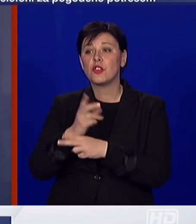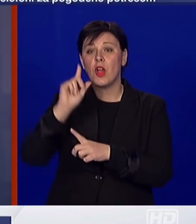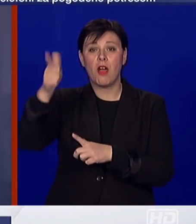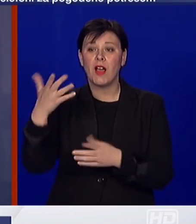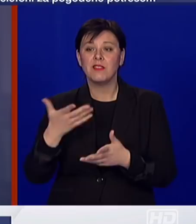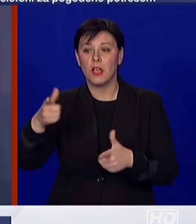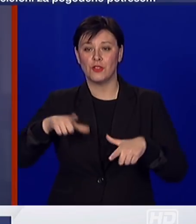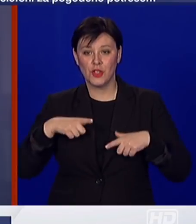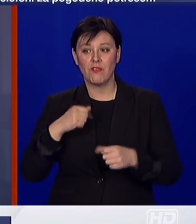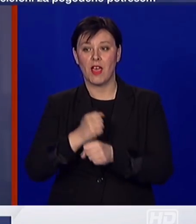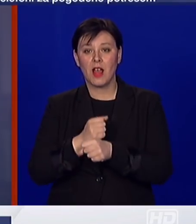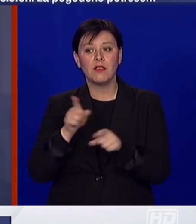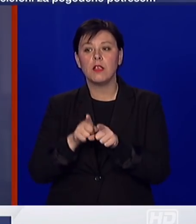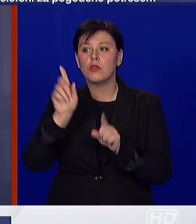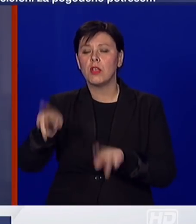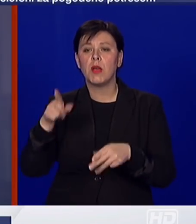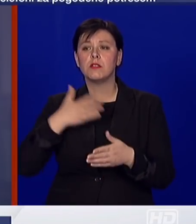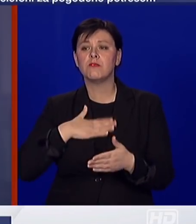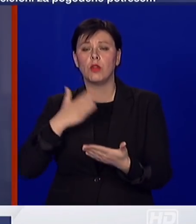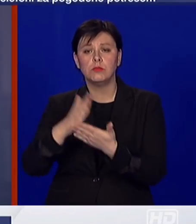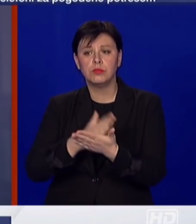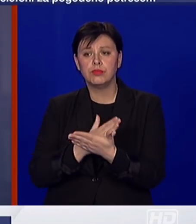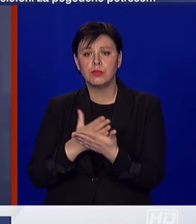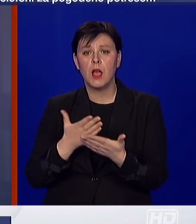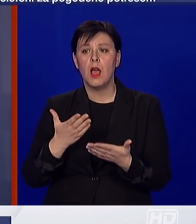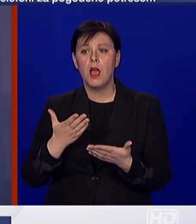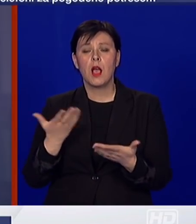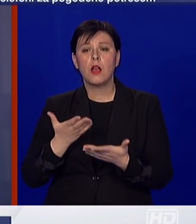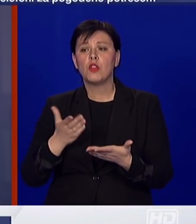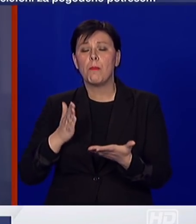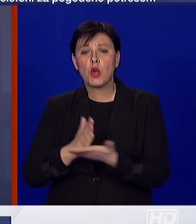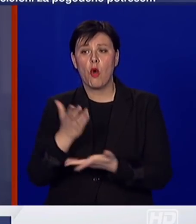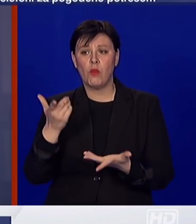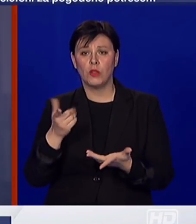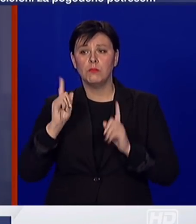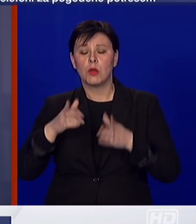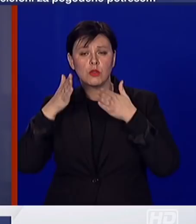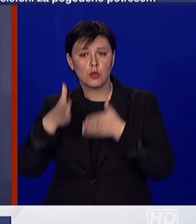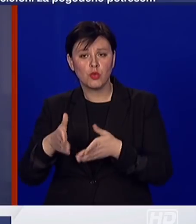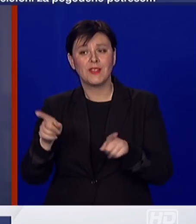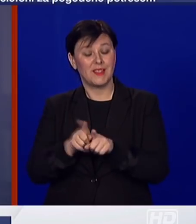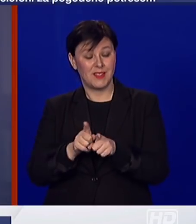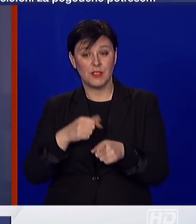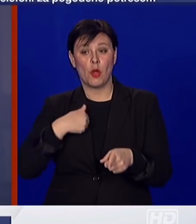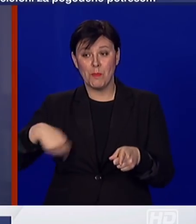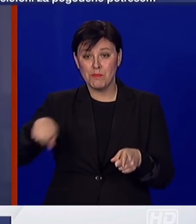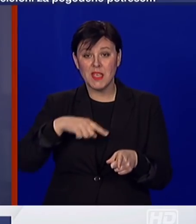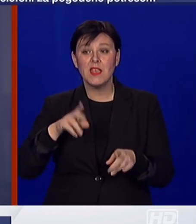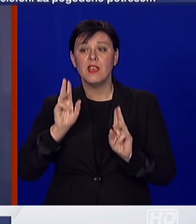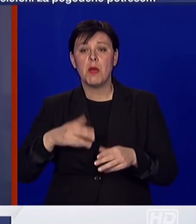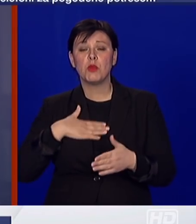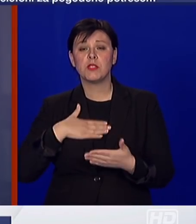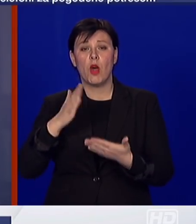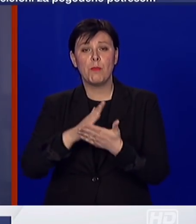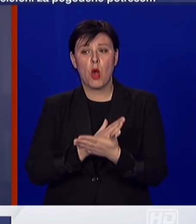imaju svoje mjere epidemiološke koje provode, a imamo i mi svoje mjere koje su široko poznate